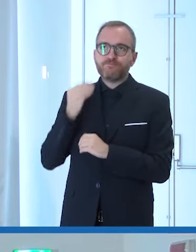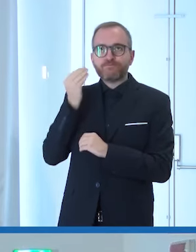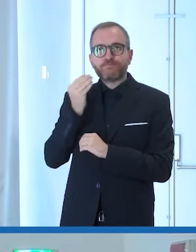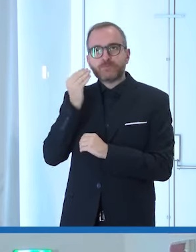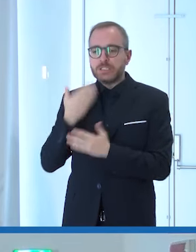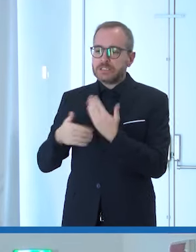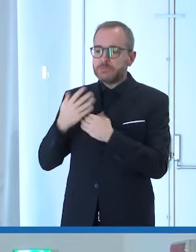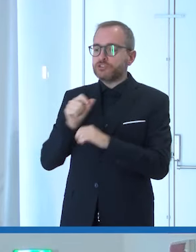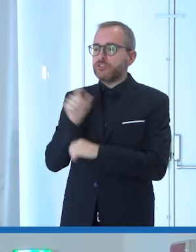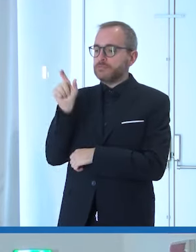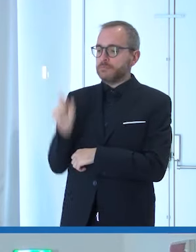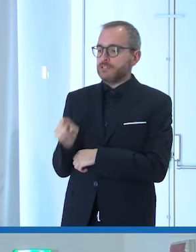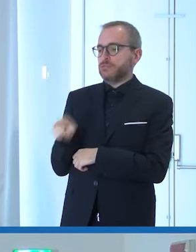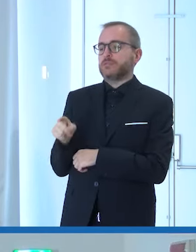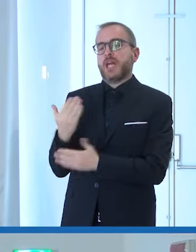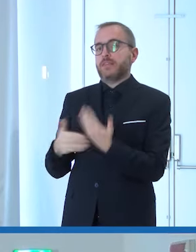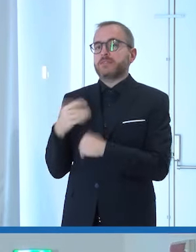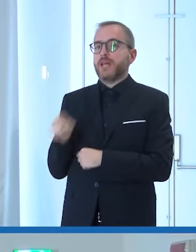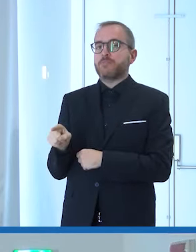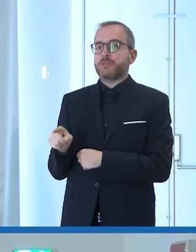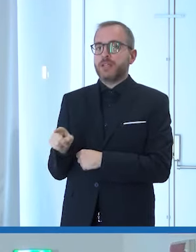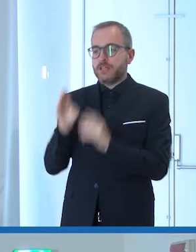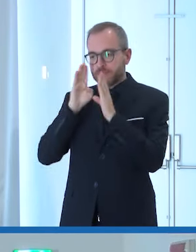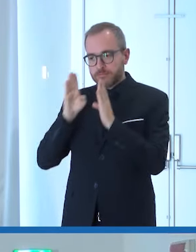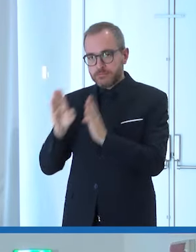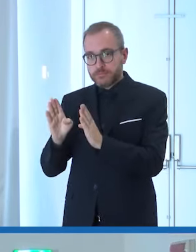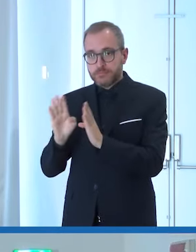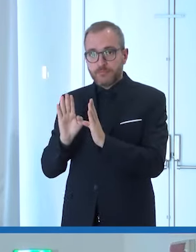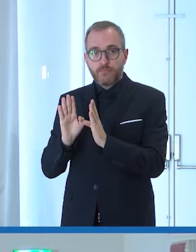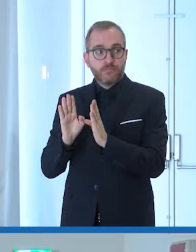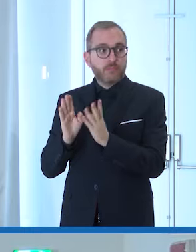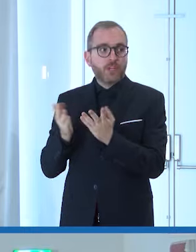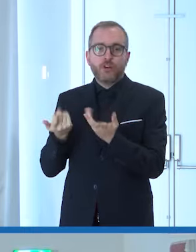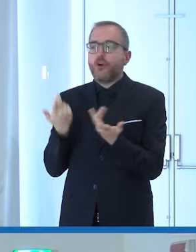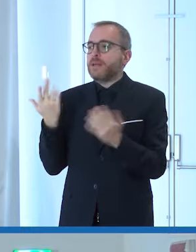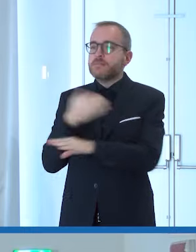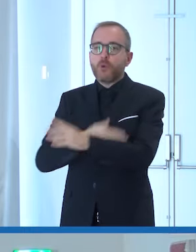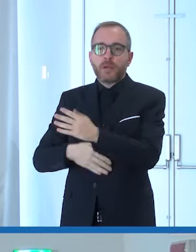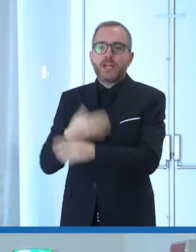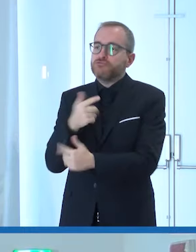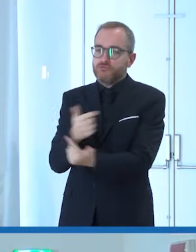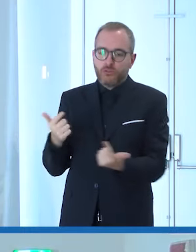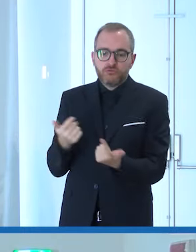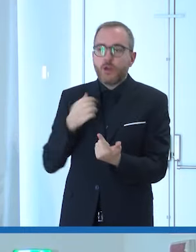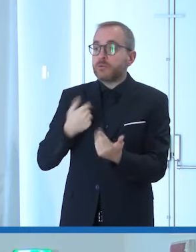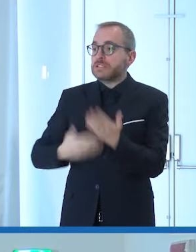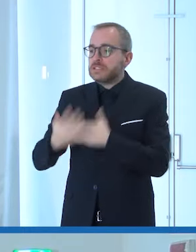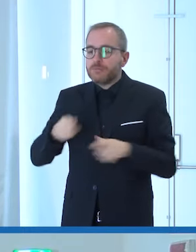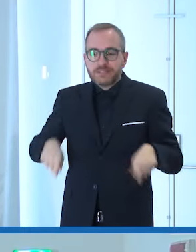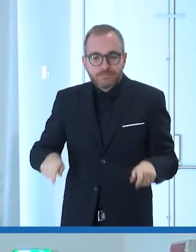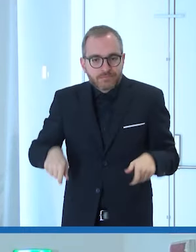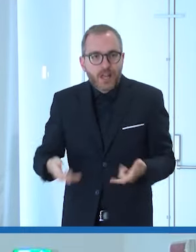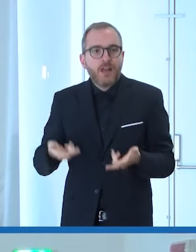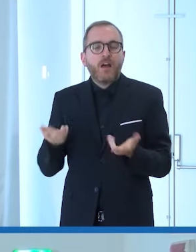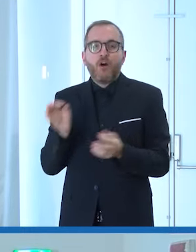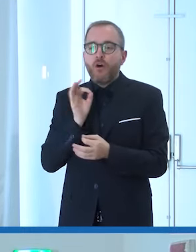persona non ho un braccio, ho una disabilità sono paraplegico, ho